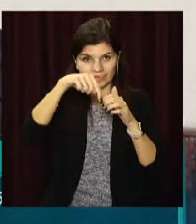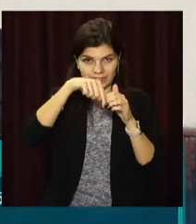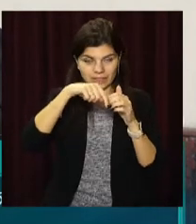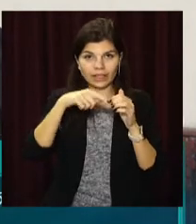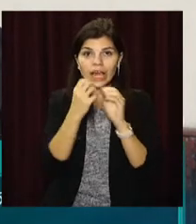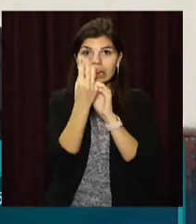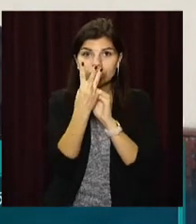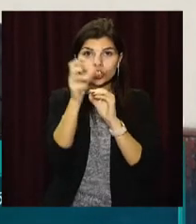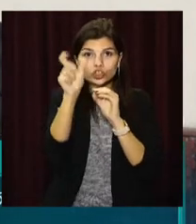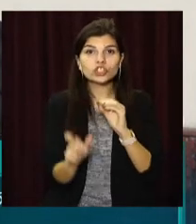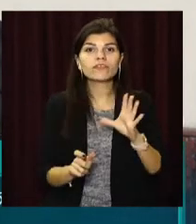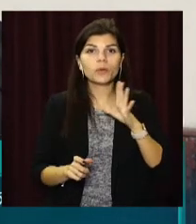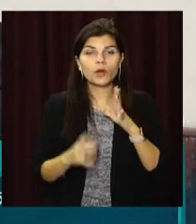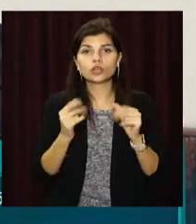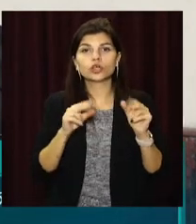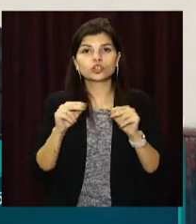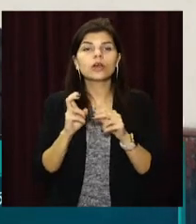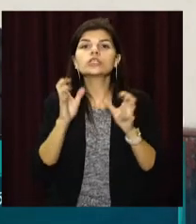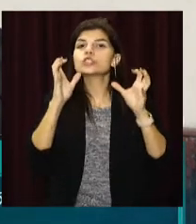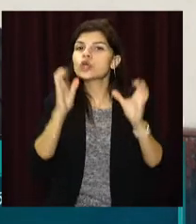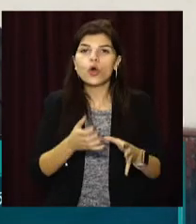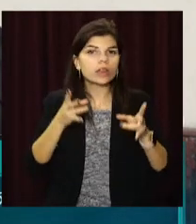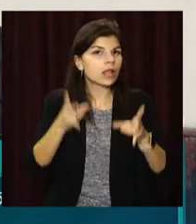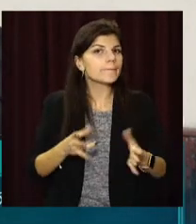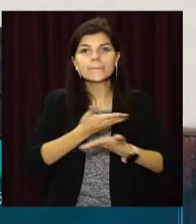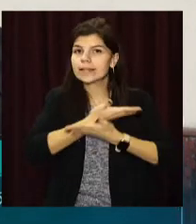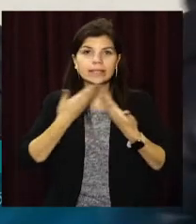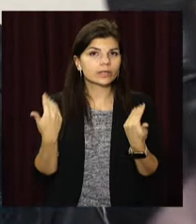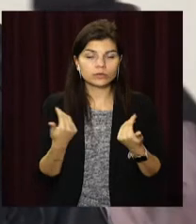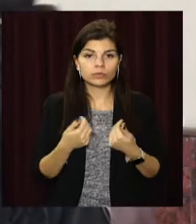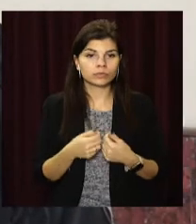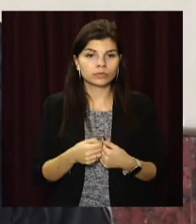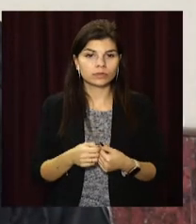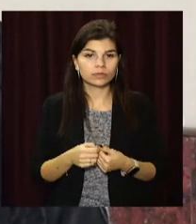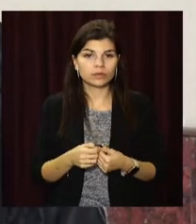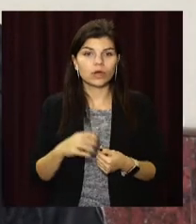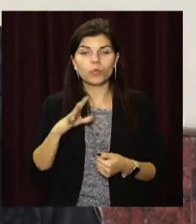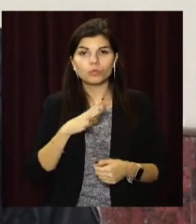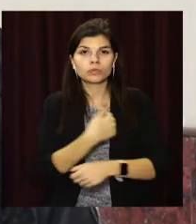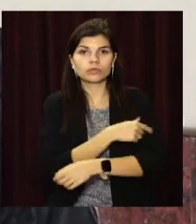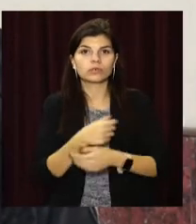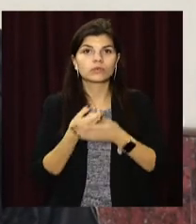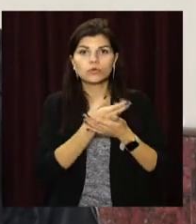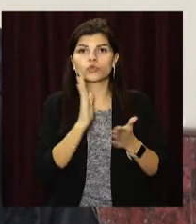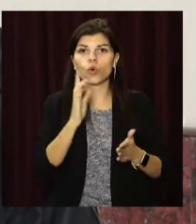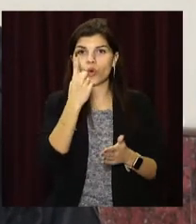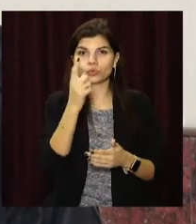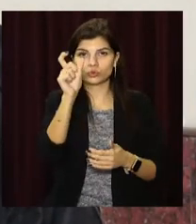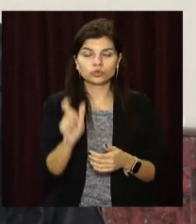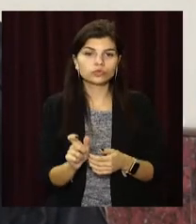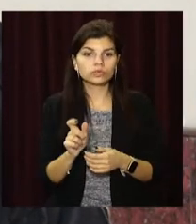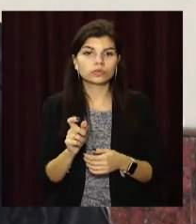знаходилося 13 осіб. На щастя, серйозних травм немає. Було шпитерізовано лише одну особу.